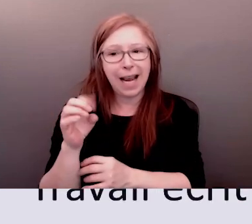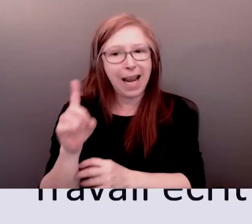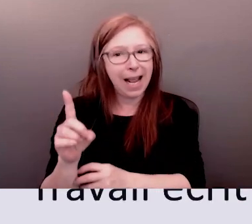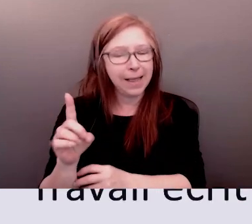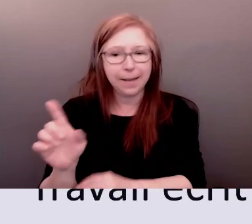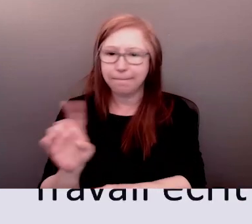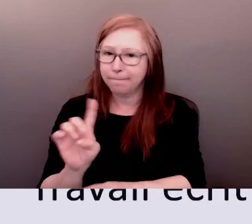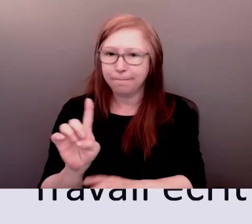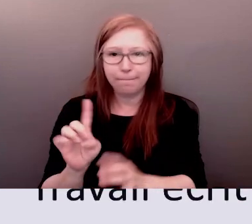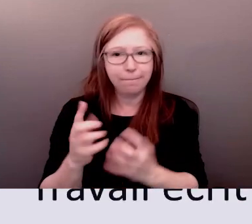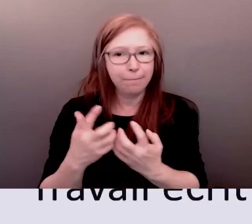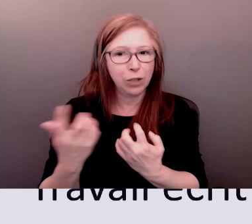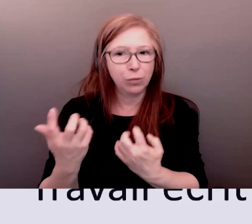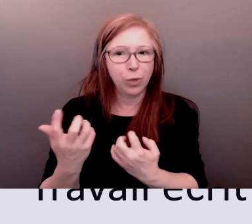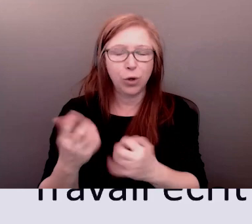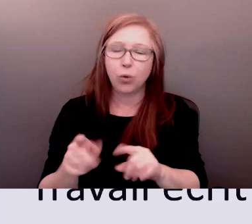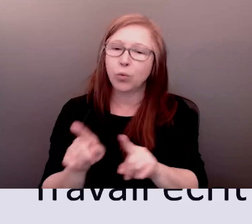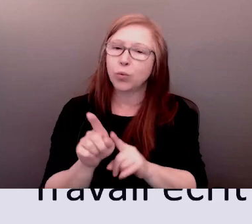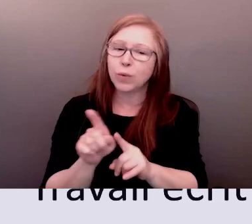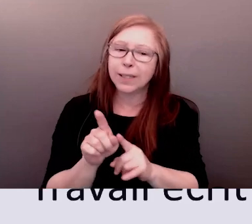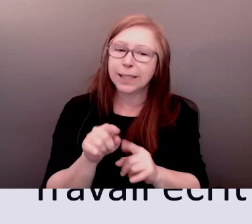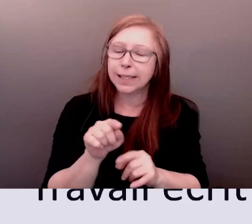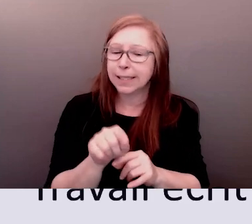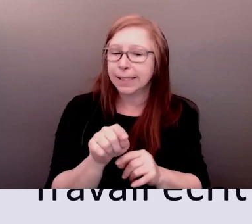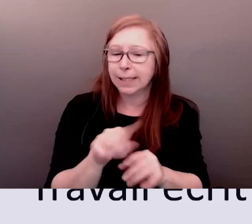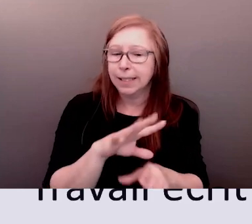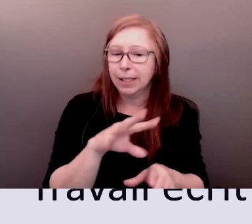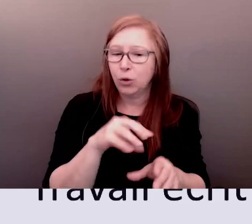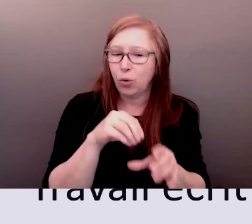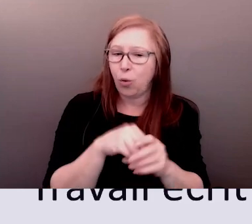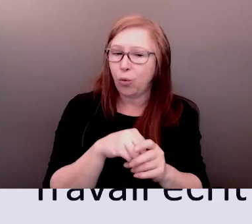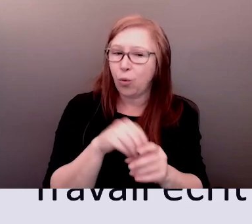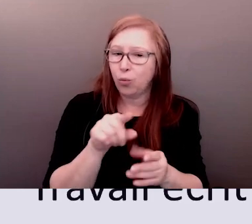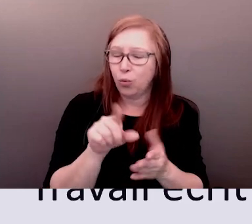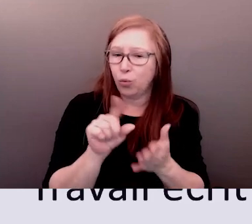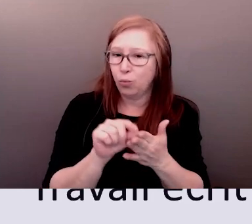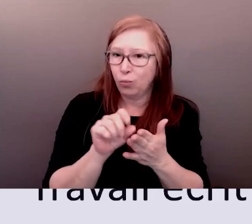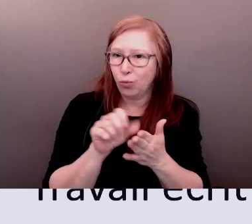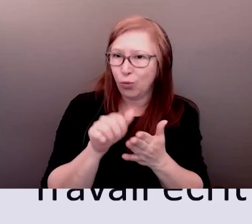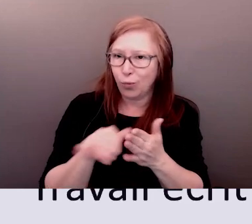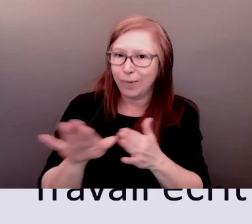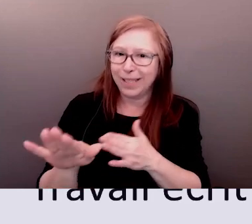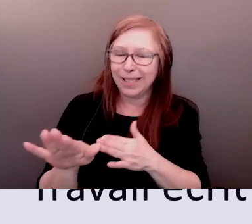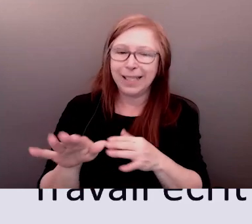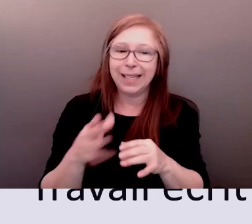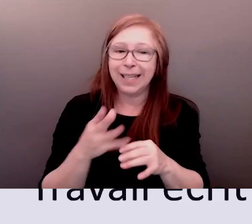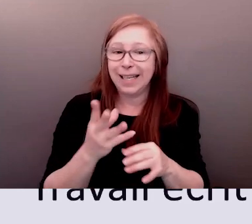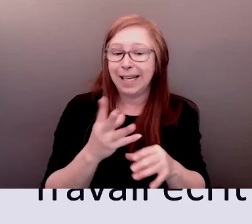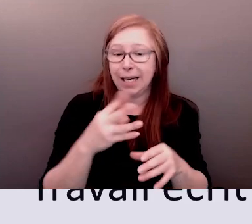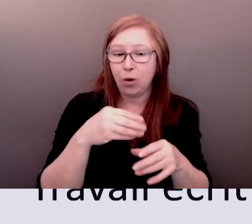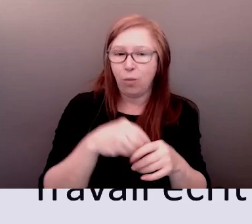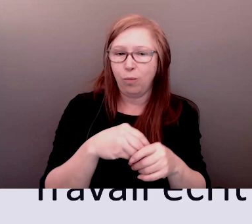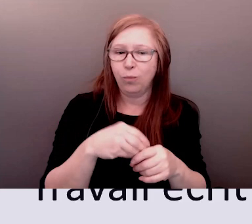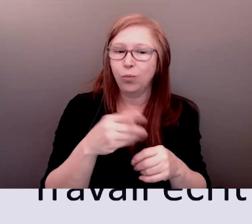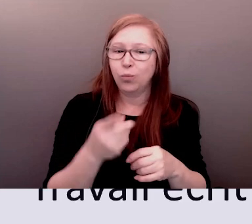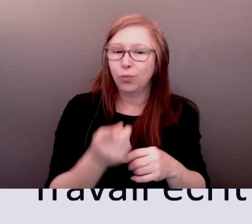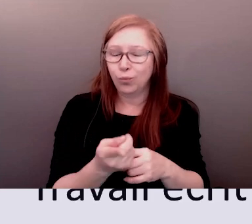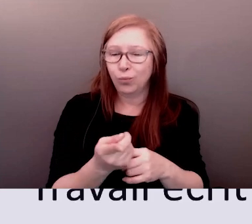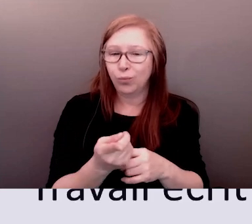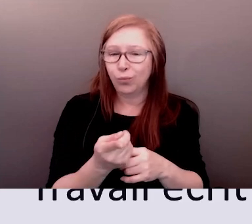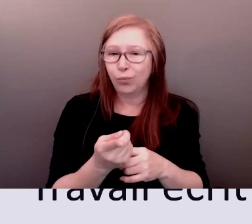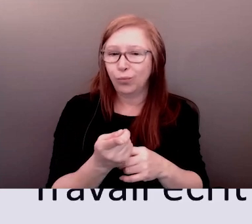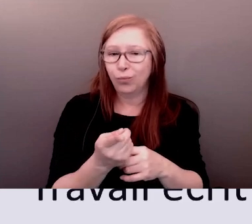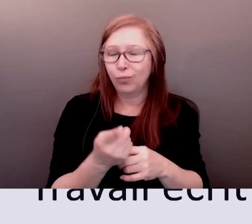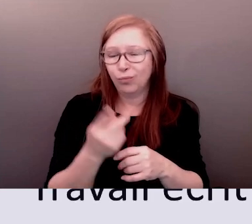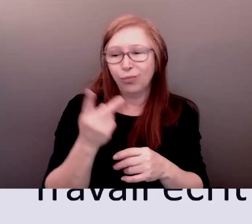Merci Ed un petit rappel que vous avez ces questions avec vous ces dons que vous vous